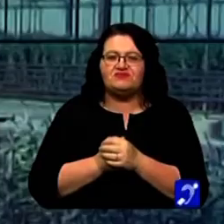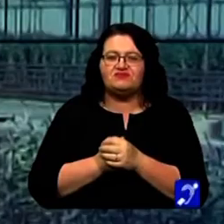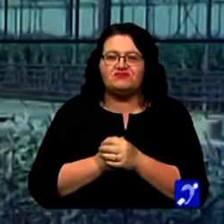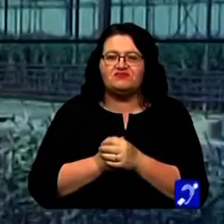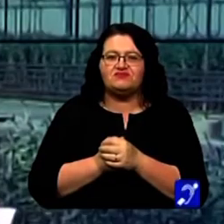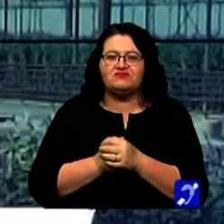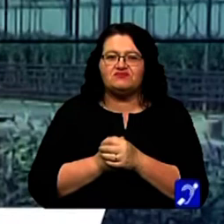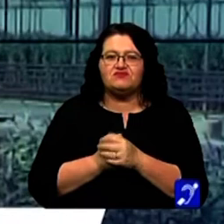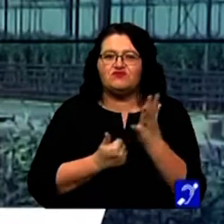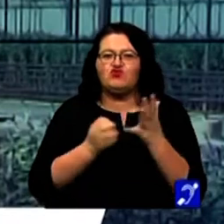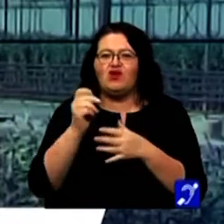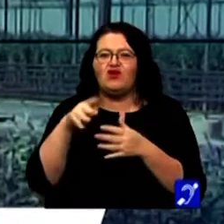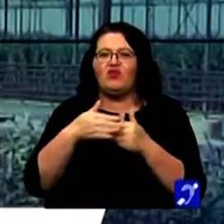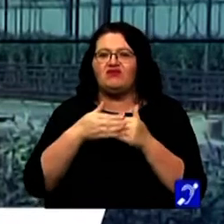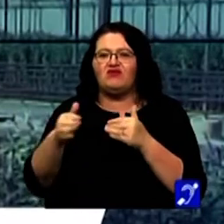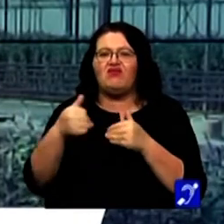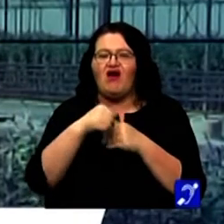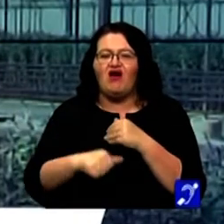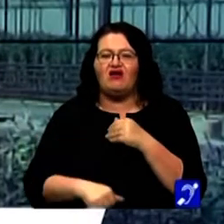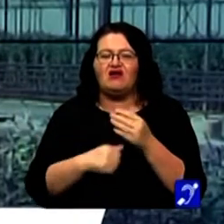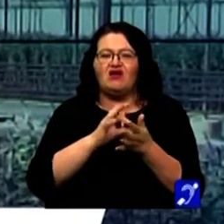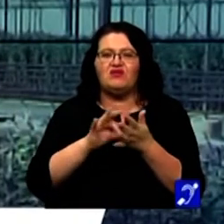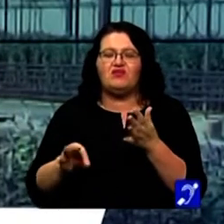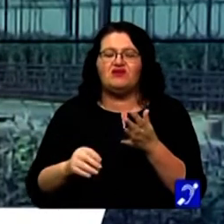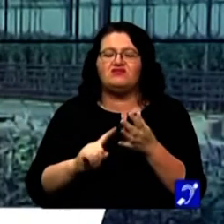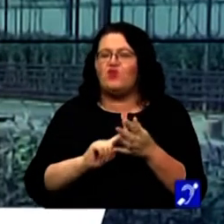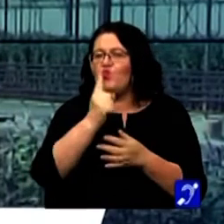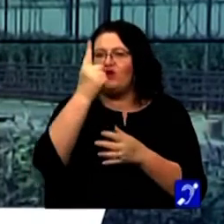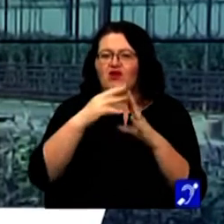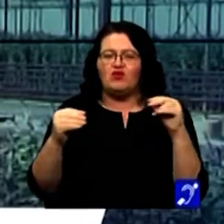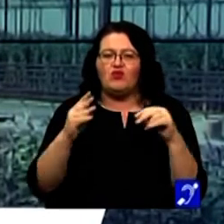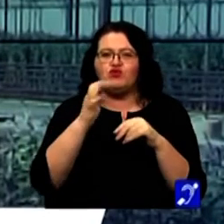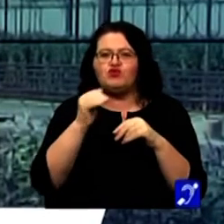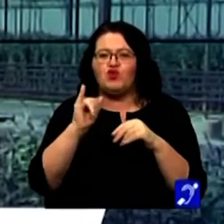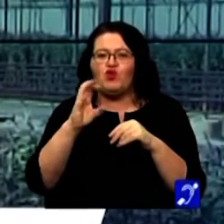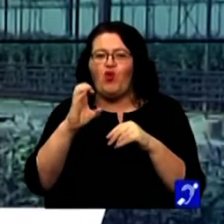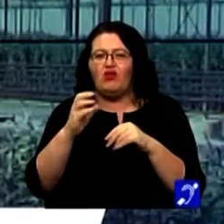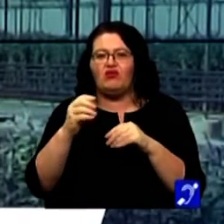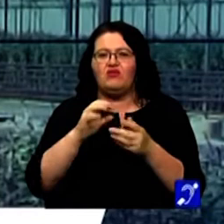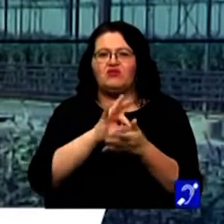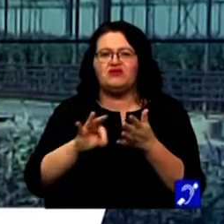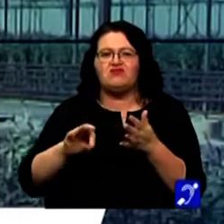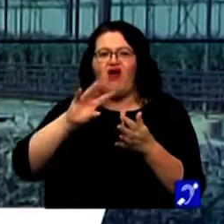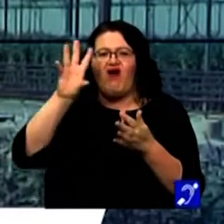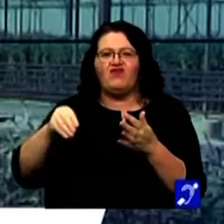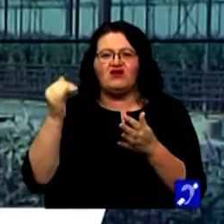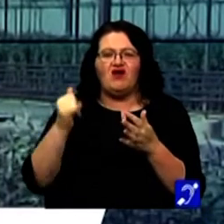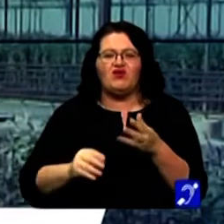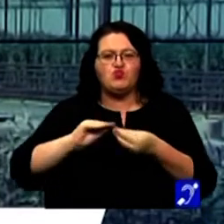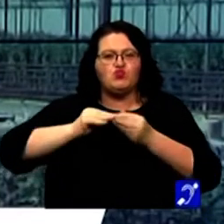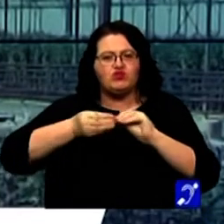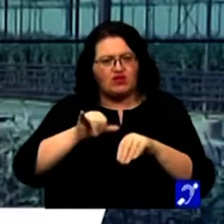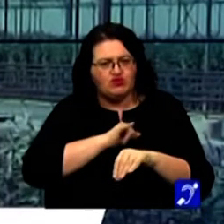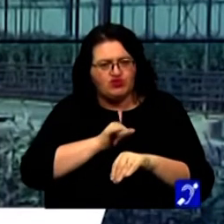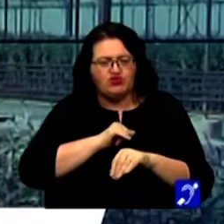La nici 60 de kilometri de Arad se află o cultură unică în România, busuiocul african. Rezistentă la secetă și